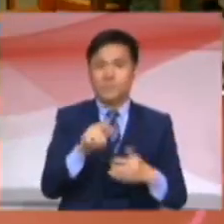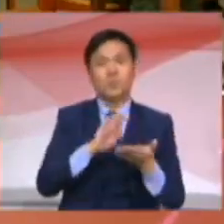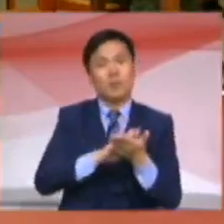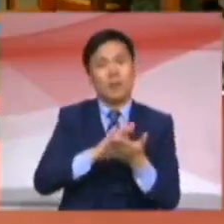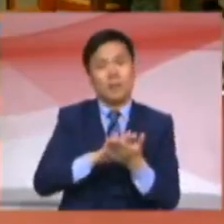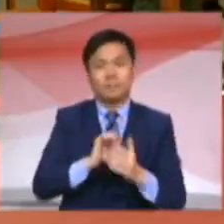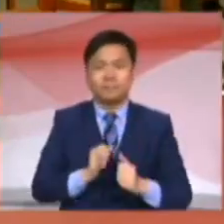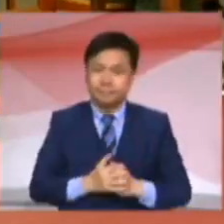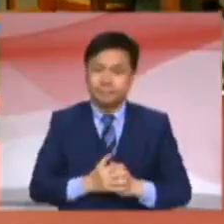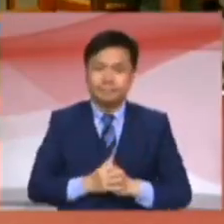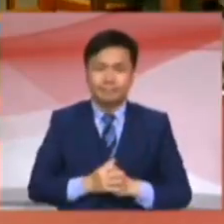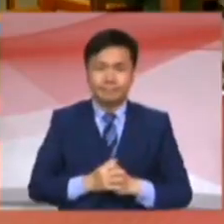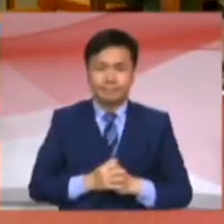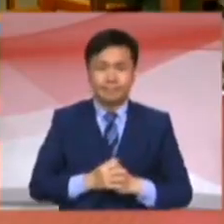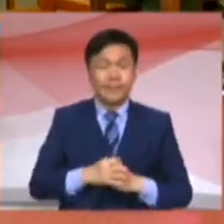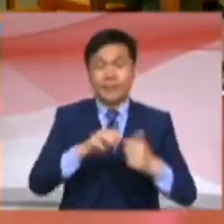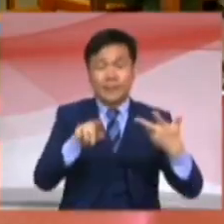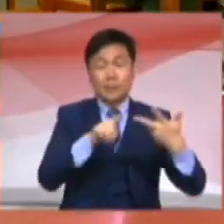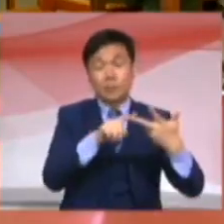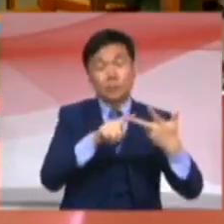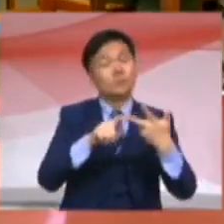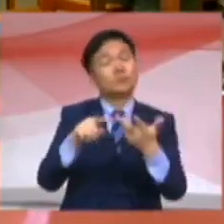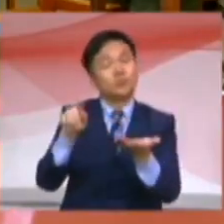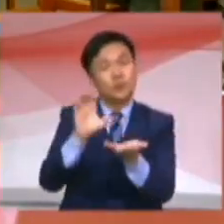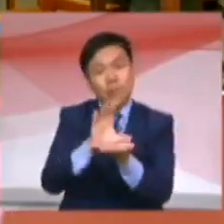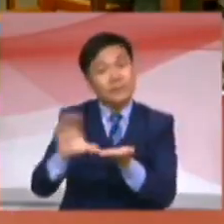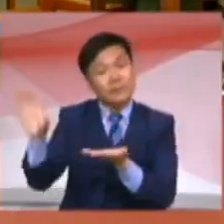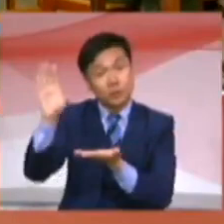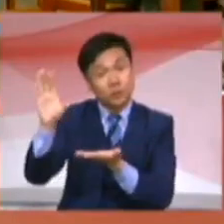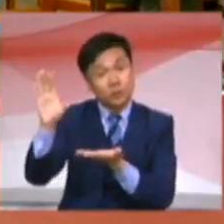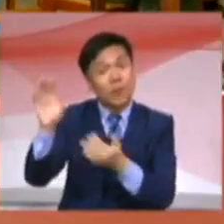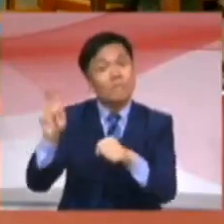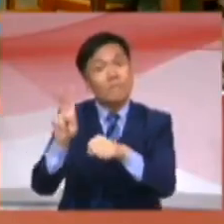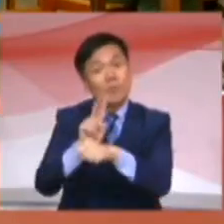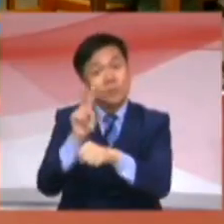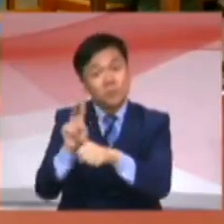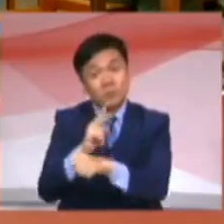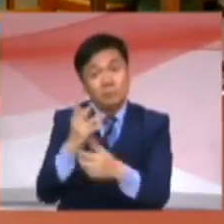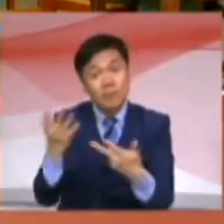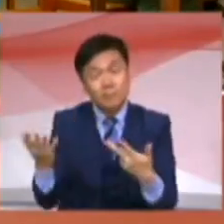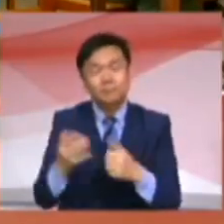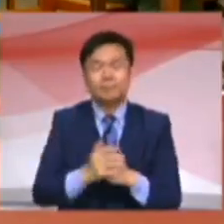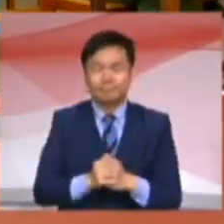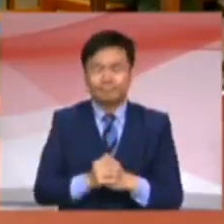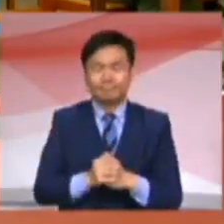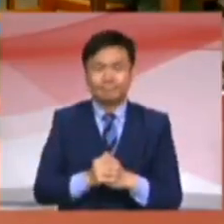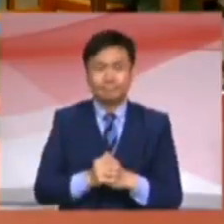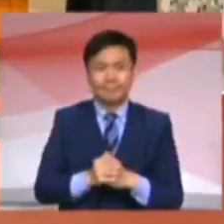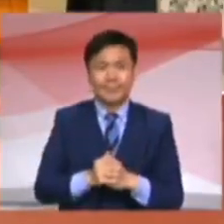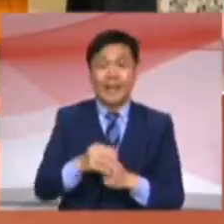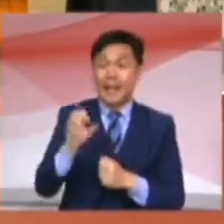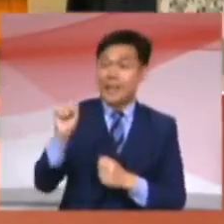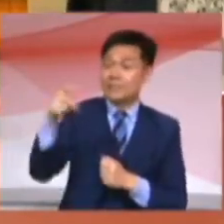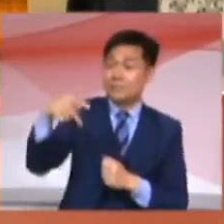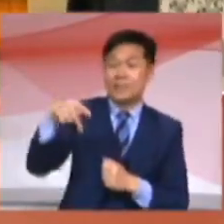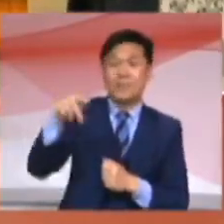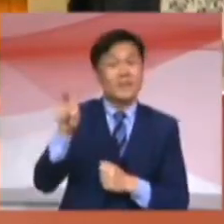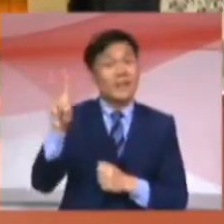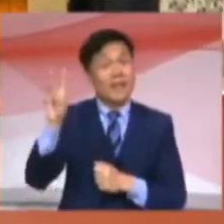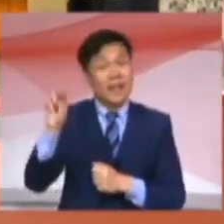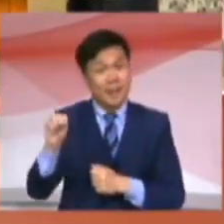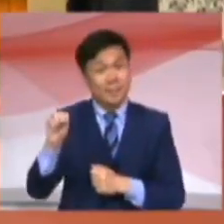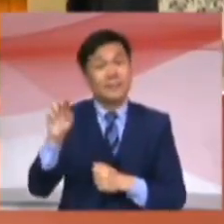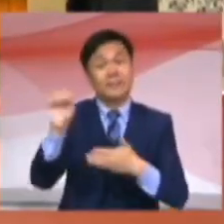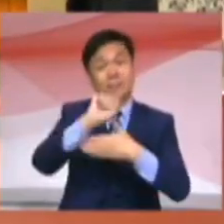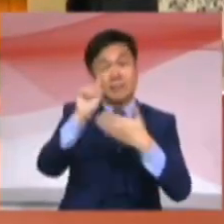Seterusnya, murid kolej vocational untuk sijil vocational Malaysia tahun 1